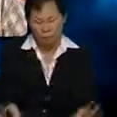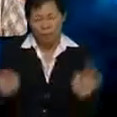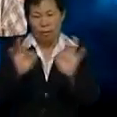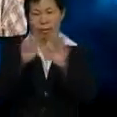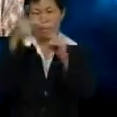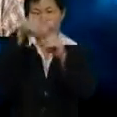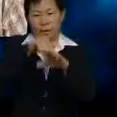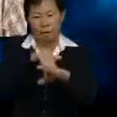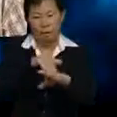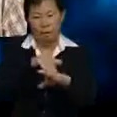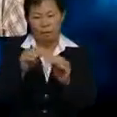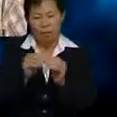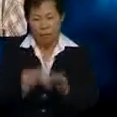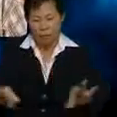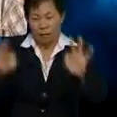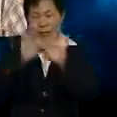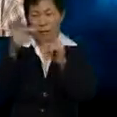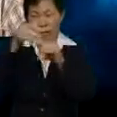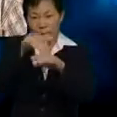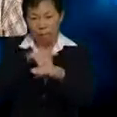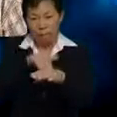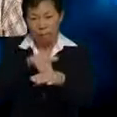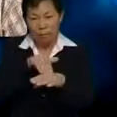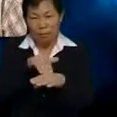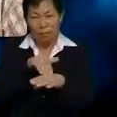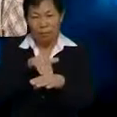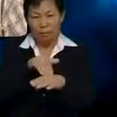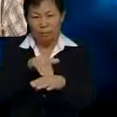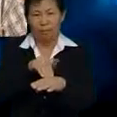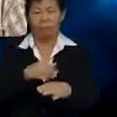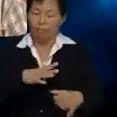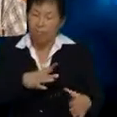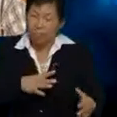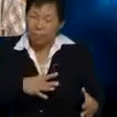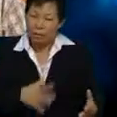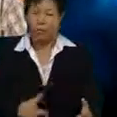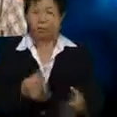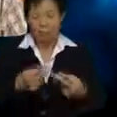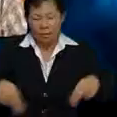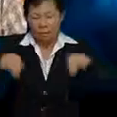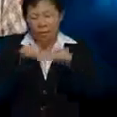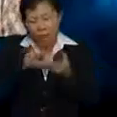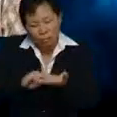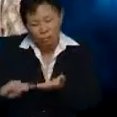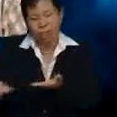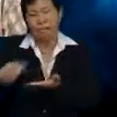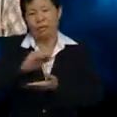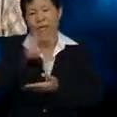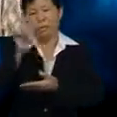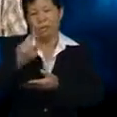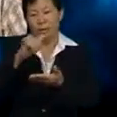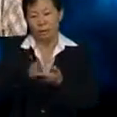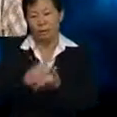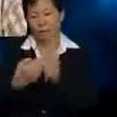kepada tertib nilai-nilai murni, yang mana itu